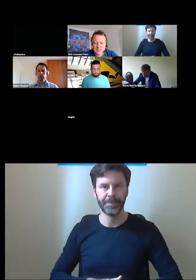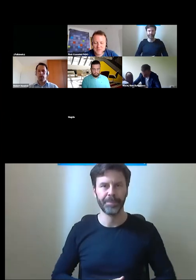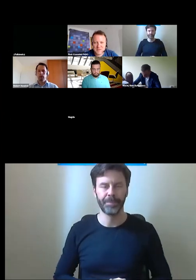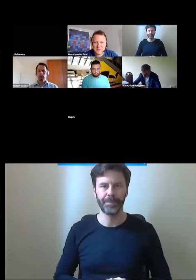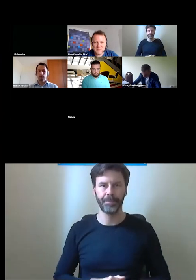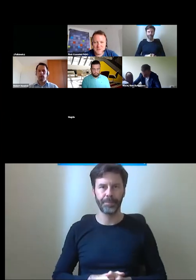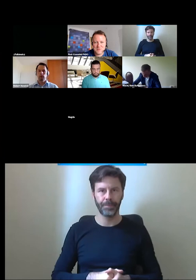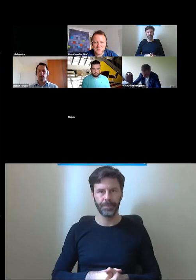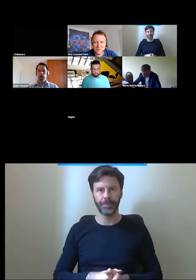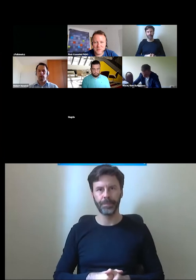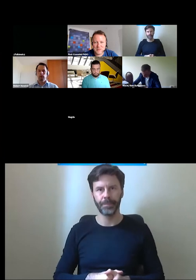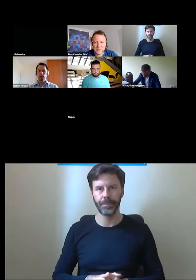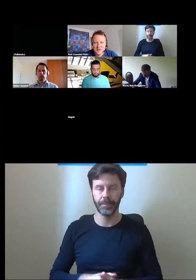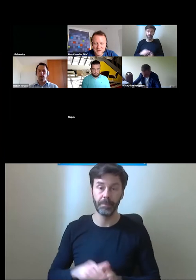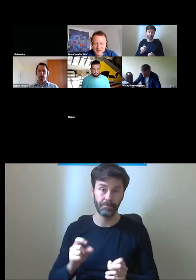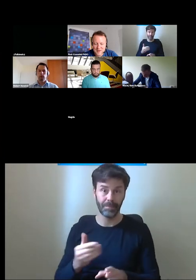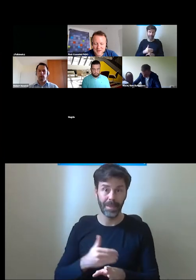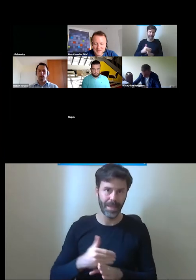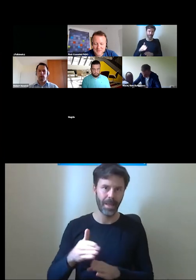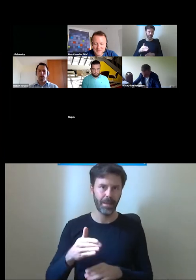dalej prowadzić, a w tym czasie będziemy próbować